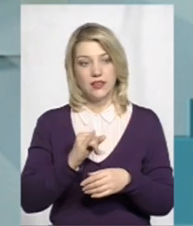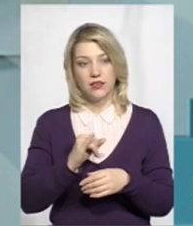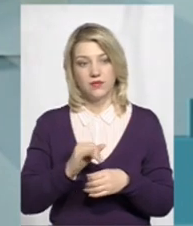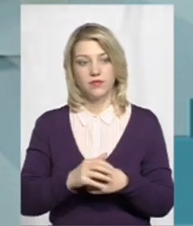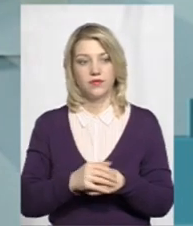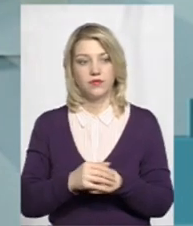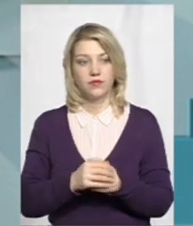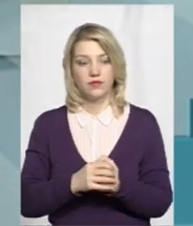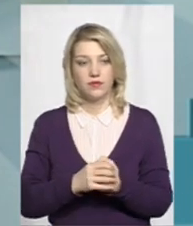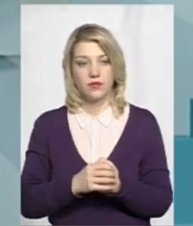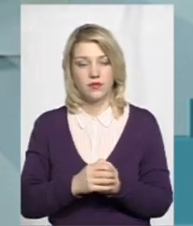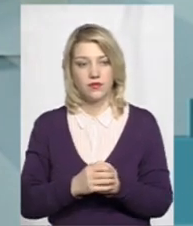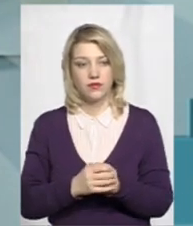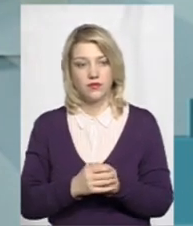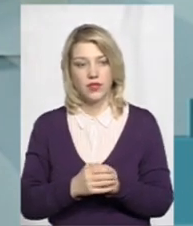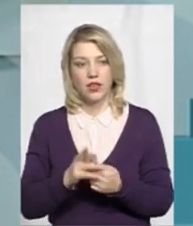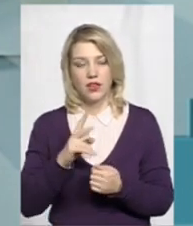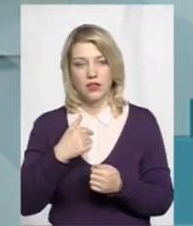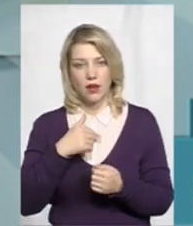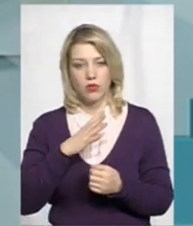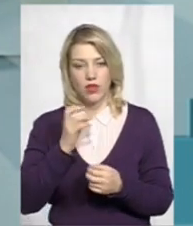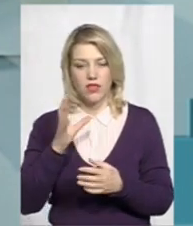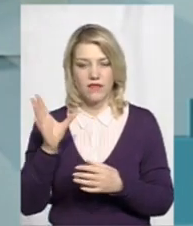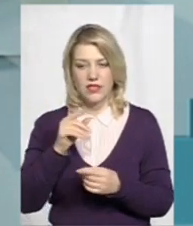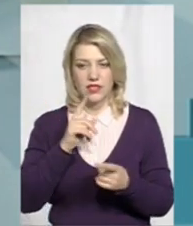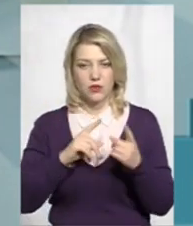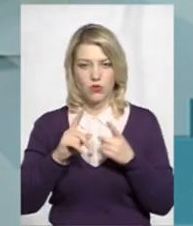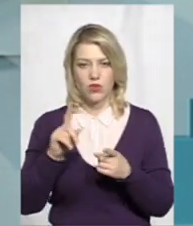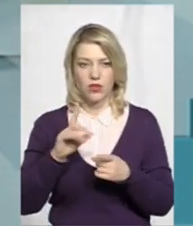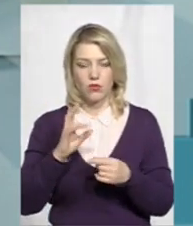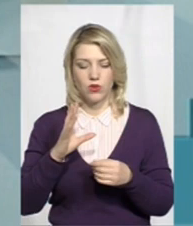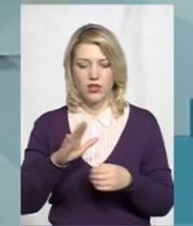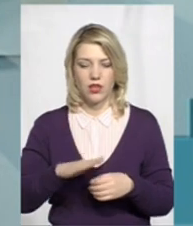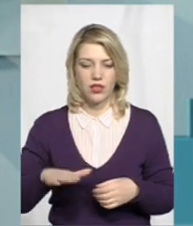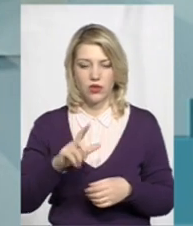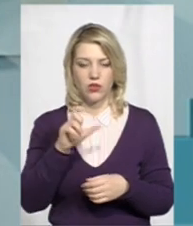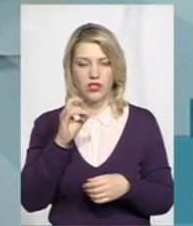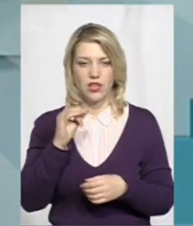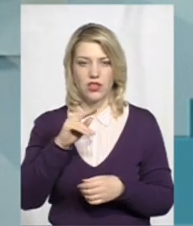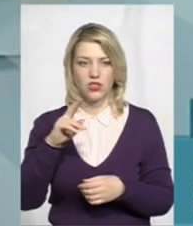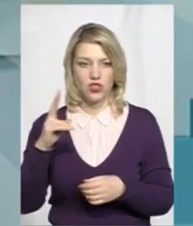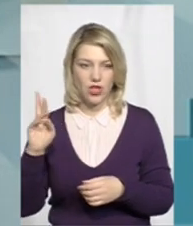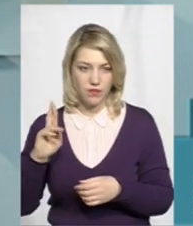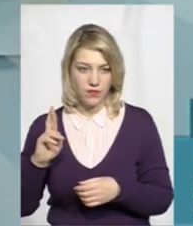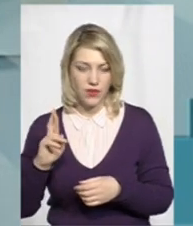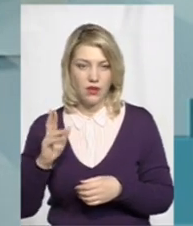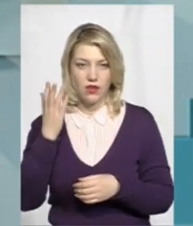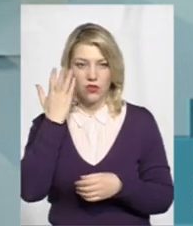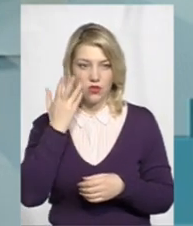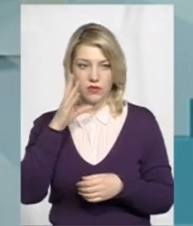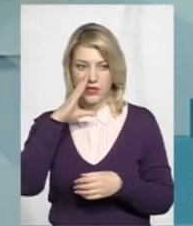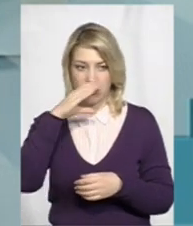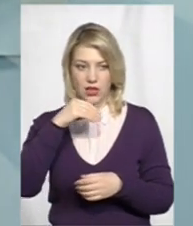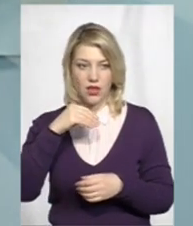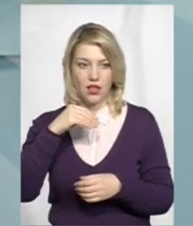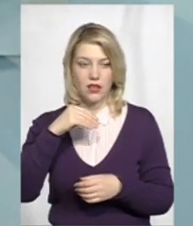була я на всіх зборах майже, які були на території Заріччя, коли встигали